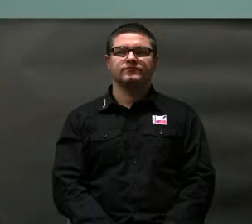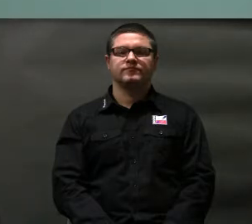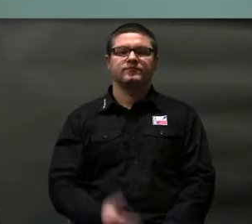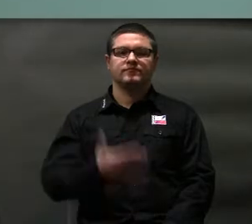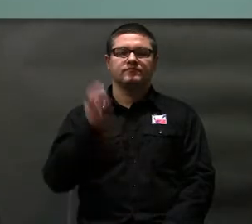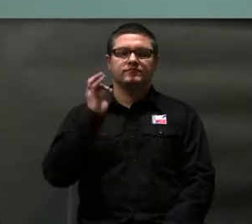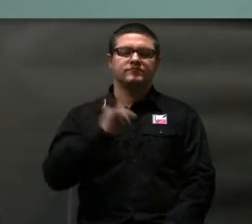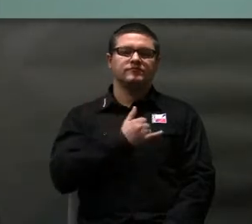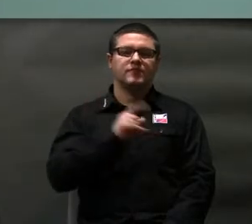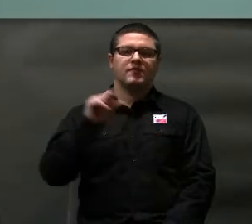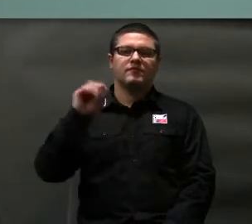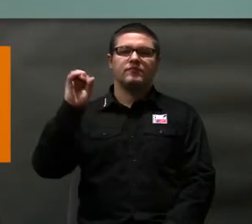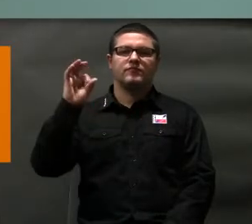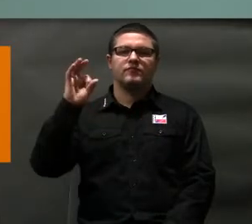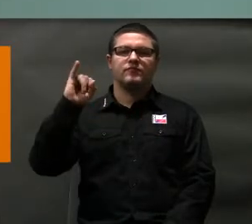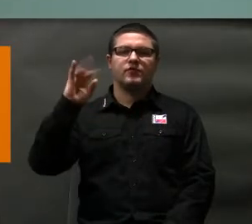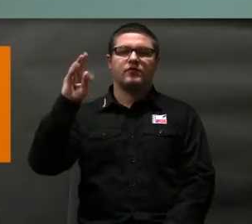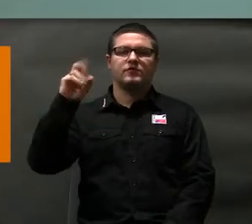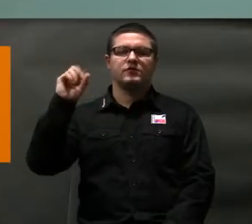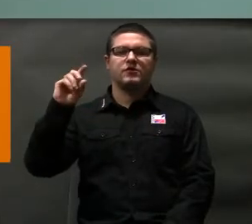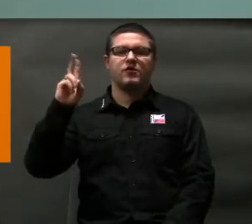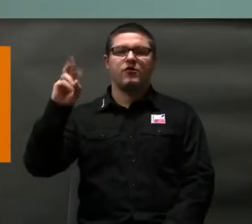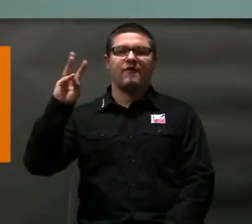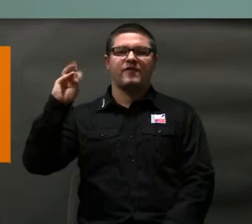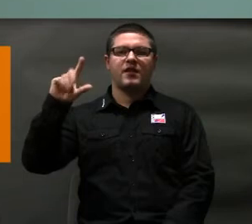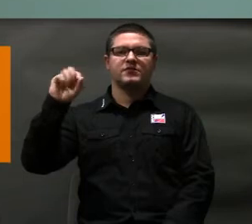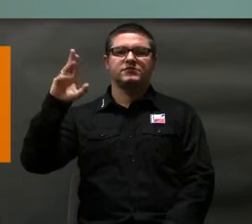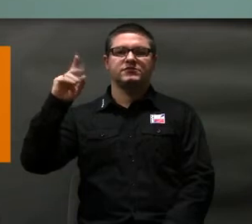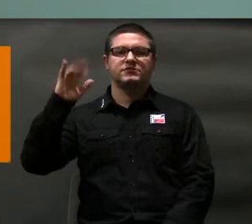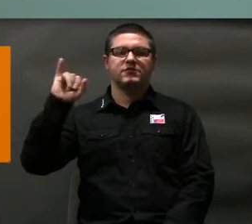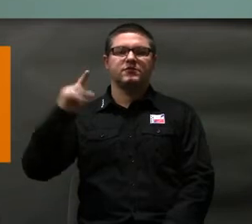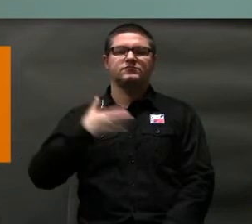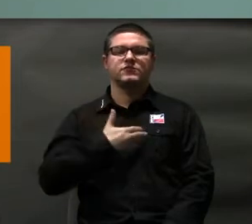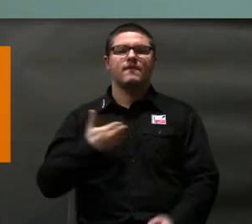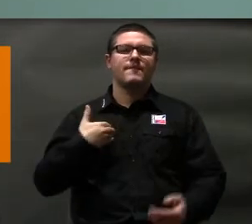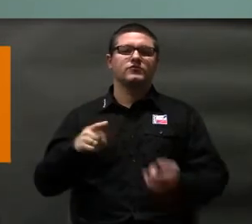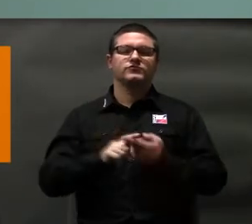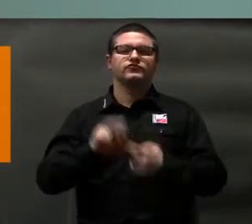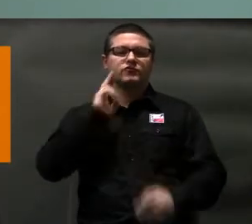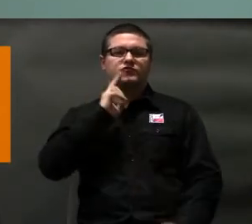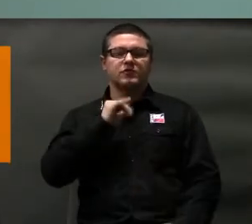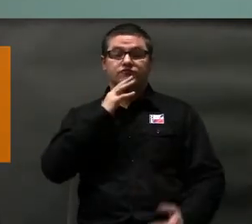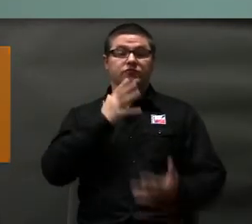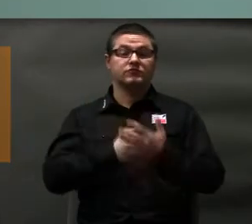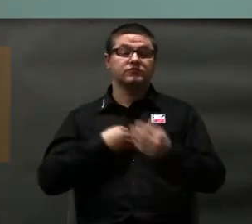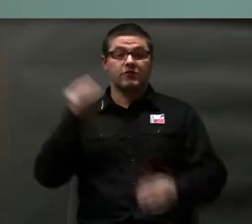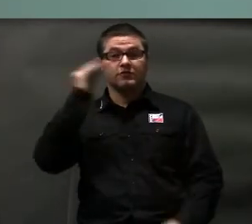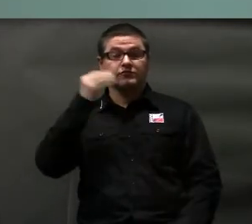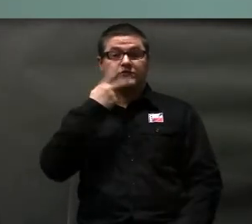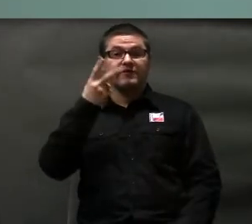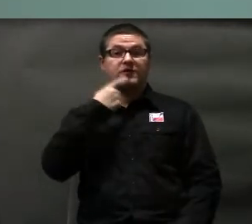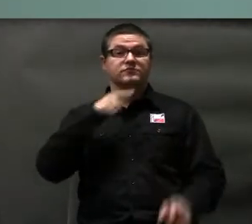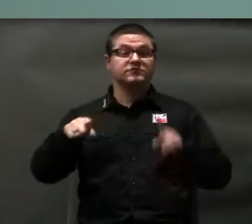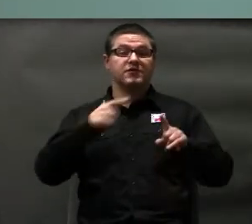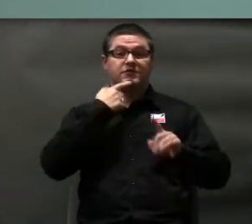Dzień dobry, ja nazywam się Piotr Kowalski, jestem z Polskiego Związku Głuchych. Żeby była jakakolwiek korzyść z naszego spotkania, nauczymy się dwóch znaków